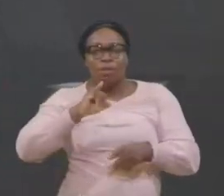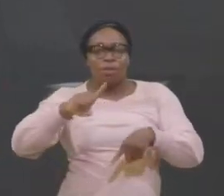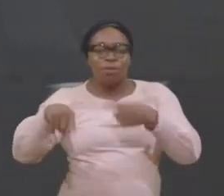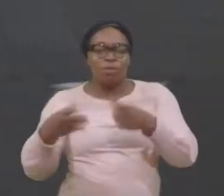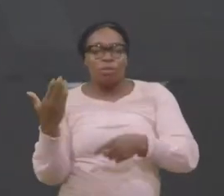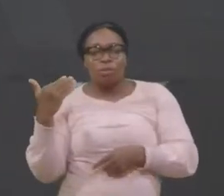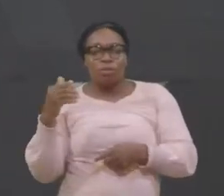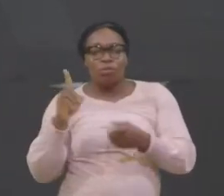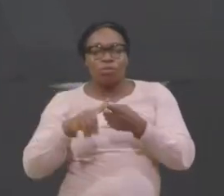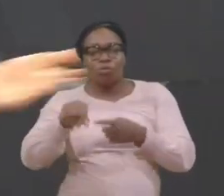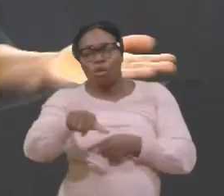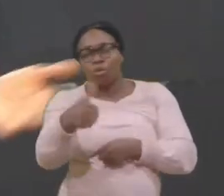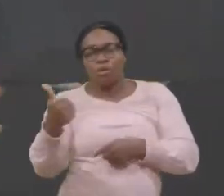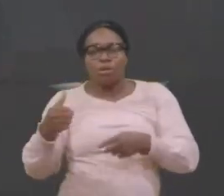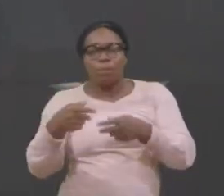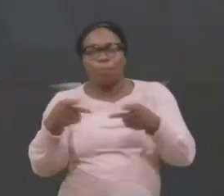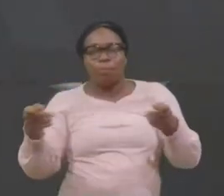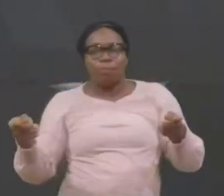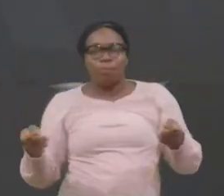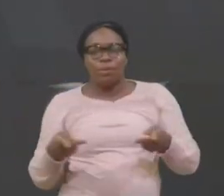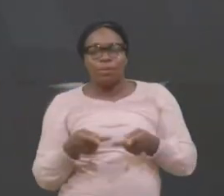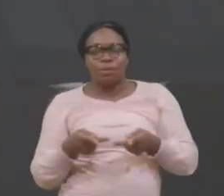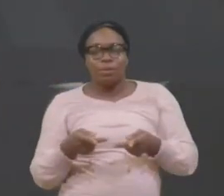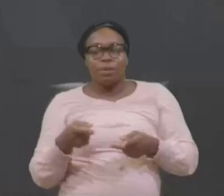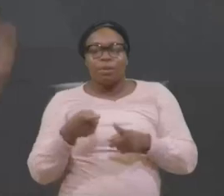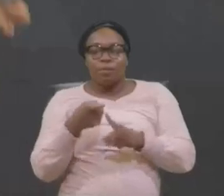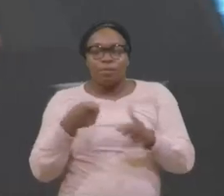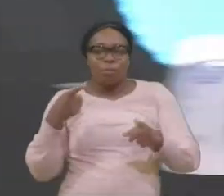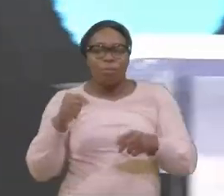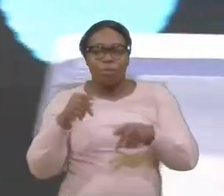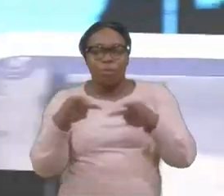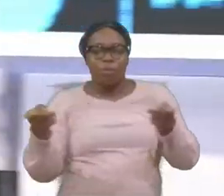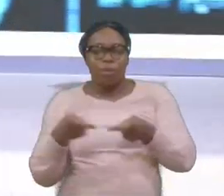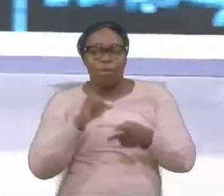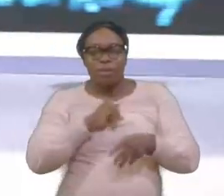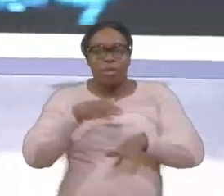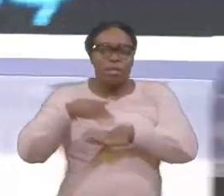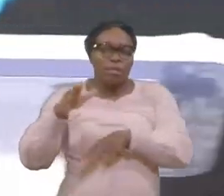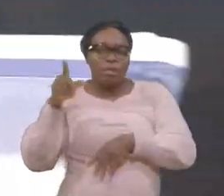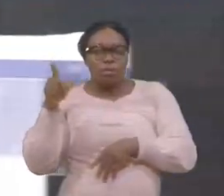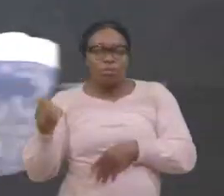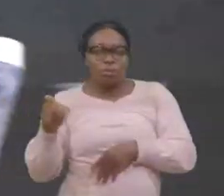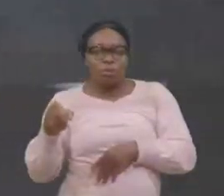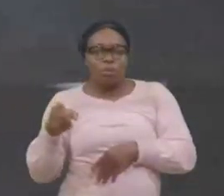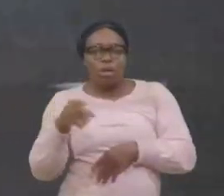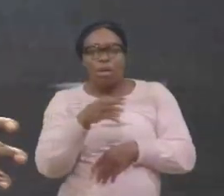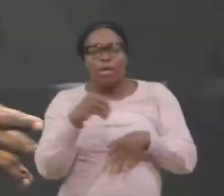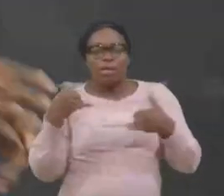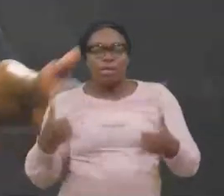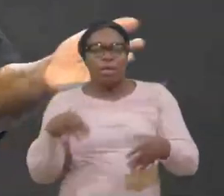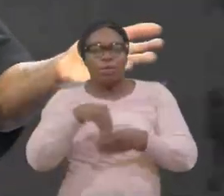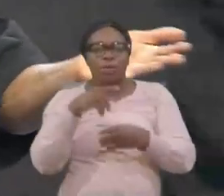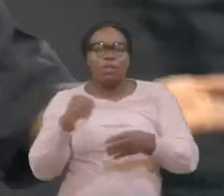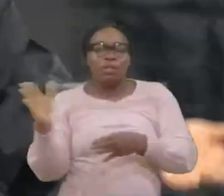Est allé ailleurs, A quitter là où je l'ai envoyé, Maintenant, Il est dans le